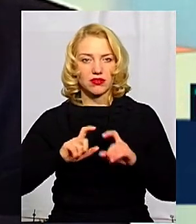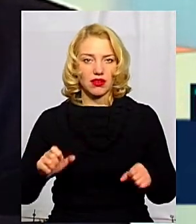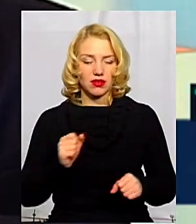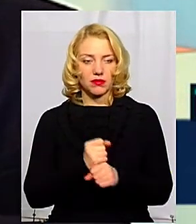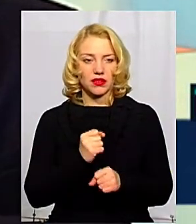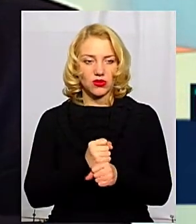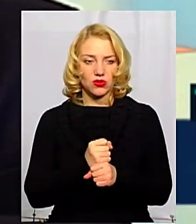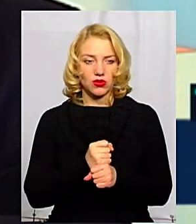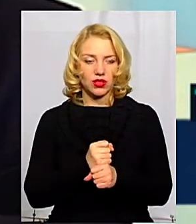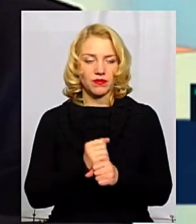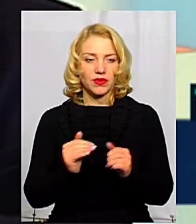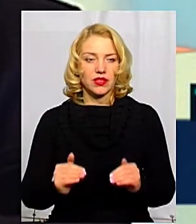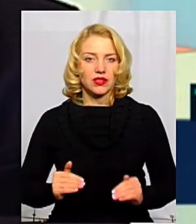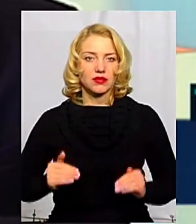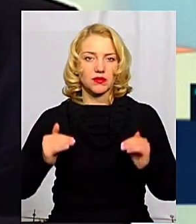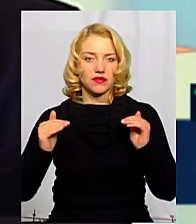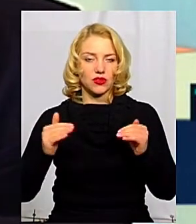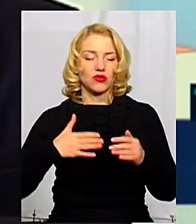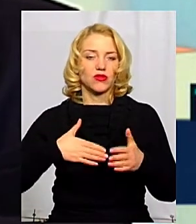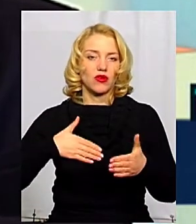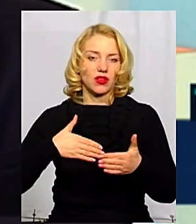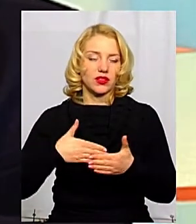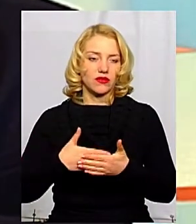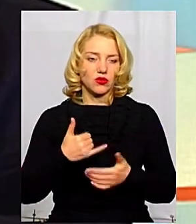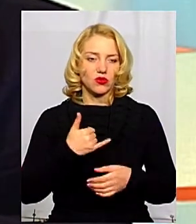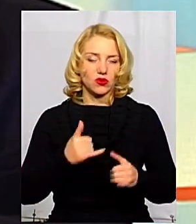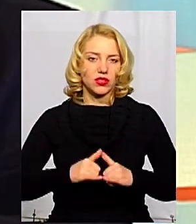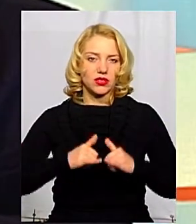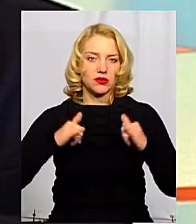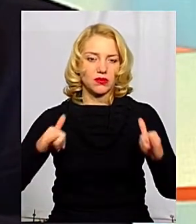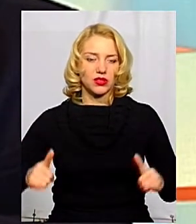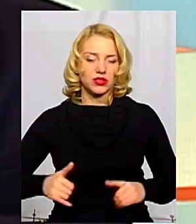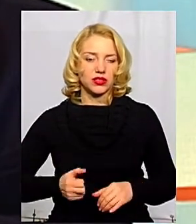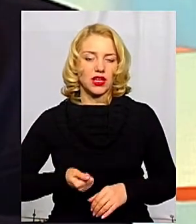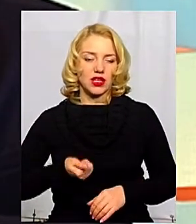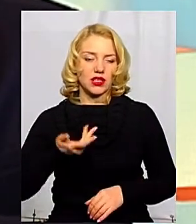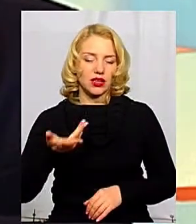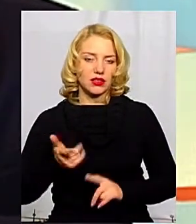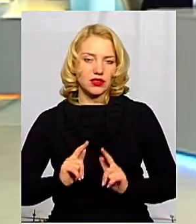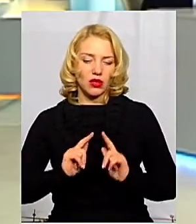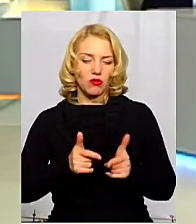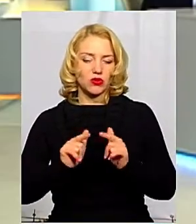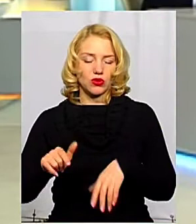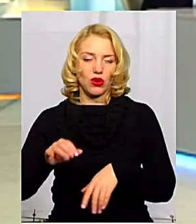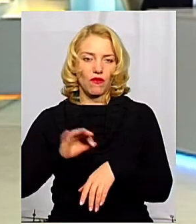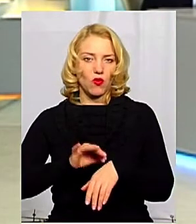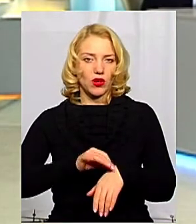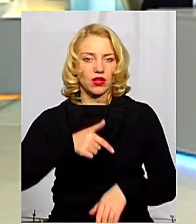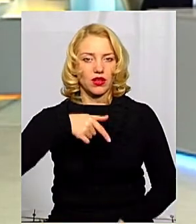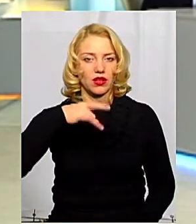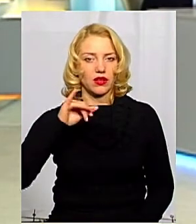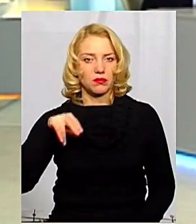можна сказати так, з підвищеною активністю. У нас різко збільшилась кількість поступлення хворих, як з грипом,